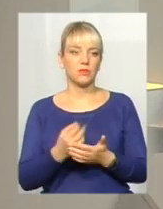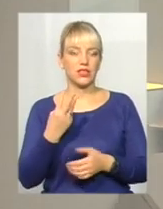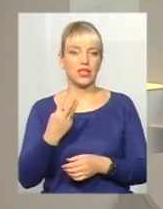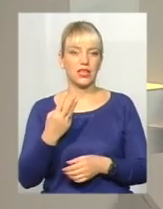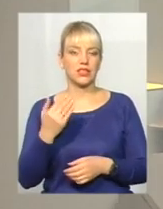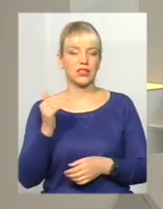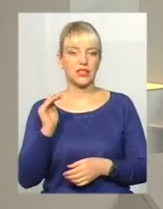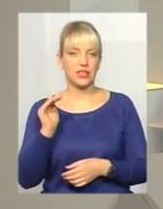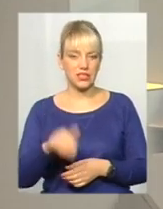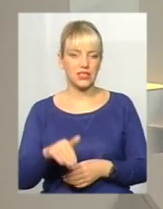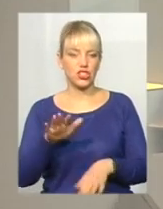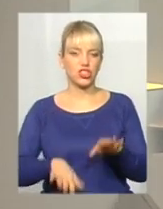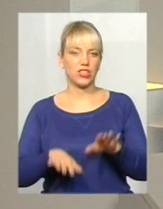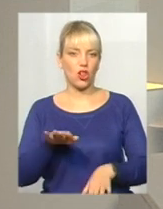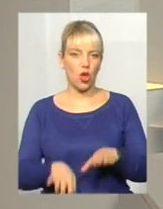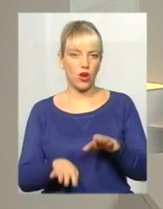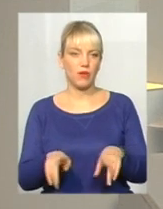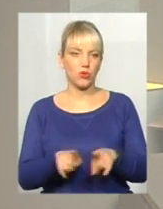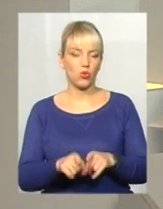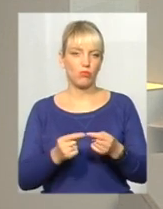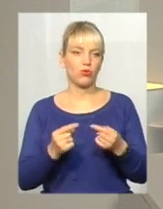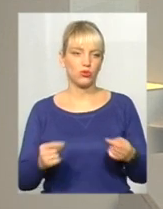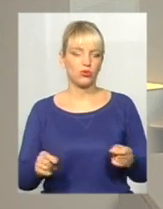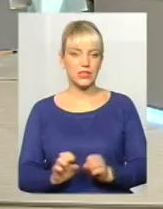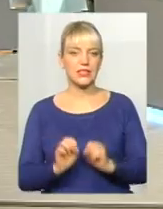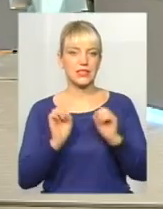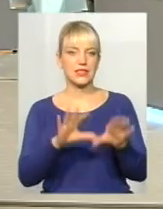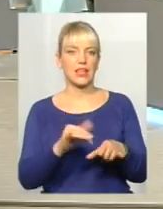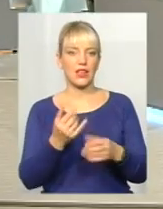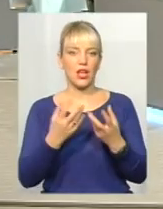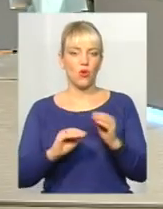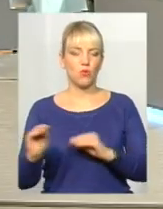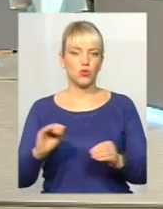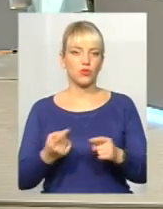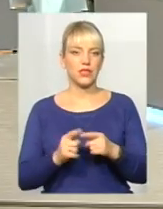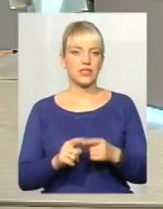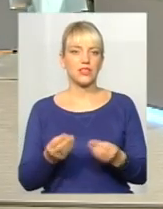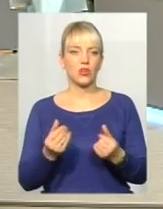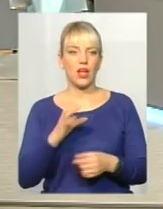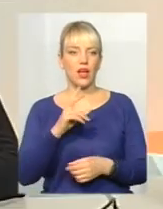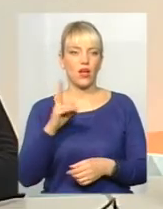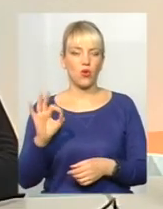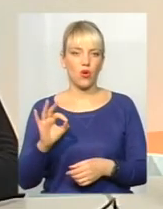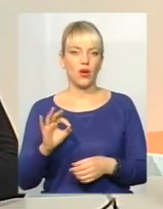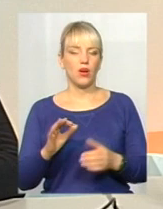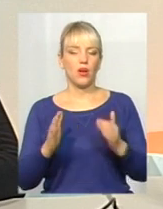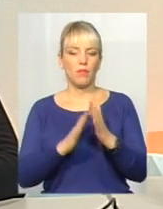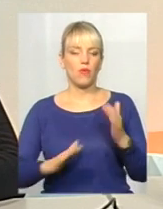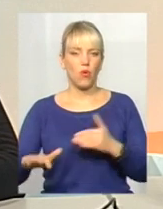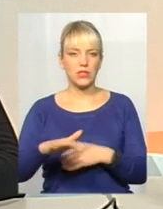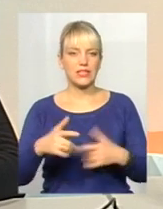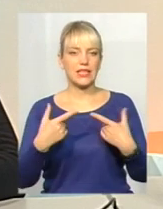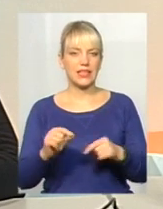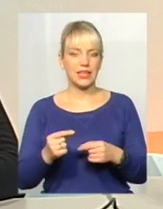тисяч кілограм такої продукції, здали і облаштували за ці кошти екохаб. Такий екопростір, де діти мають